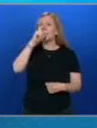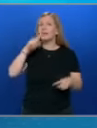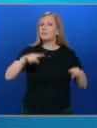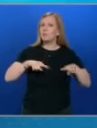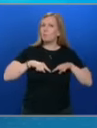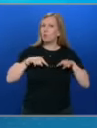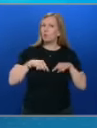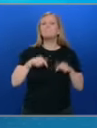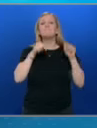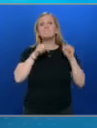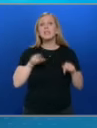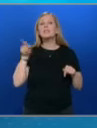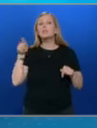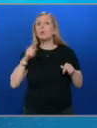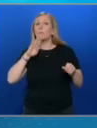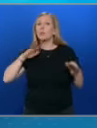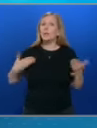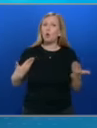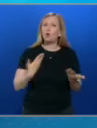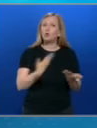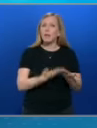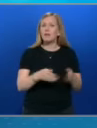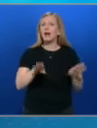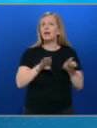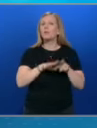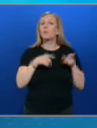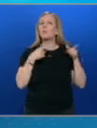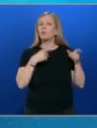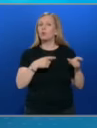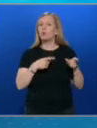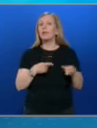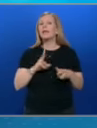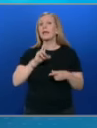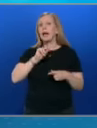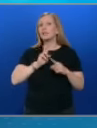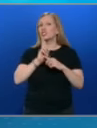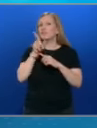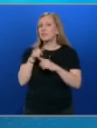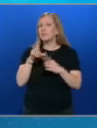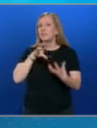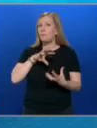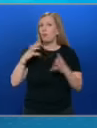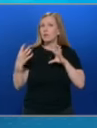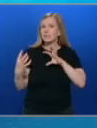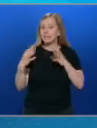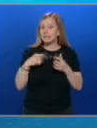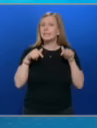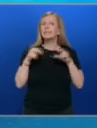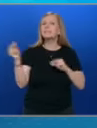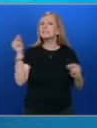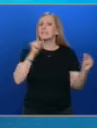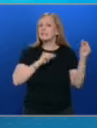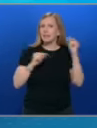прокурор, днес той подаде оставка и като прокурор и даде заявка, че влиза в политиката. На извънредно заседание